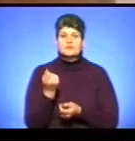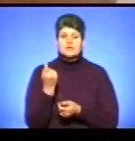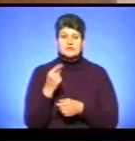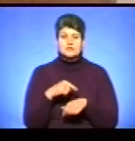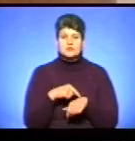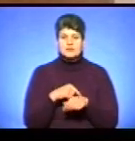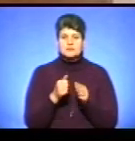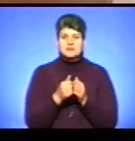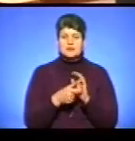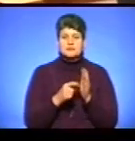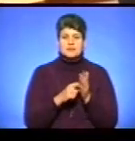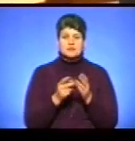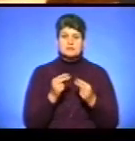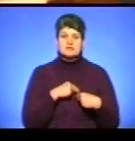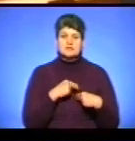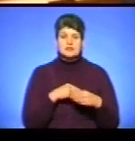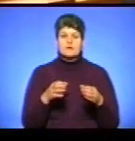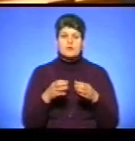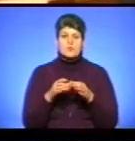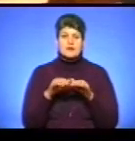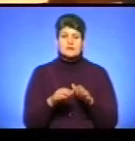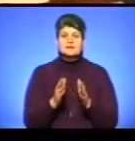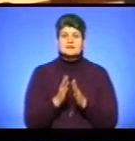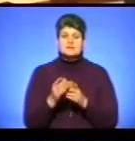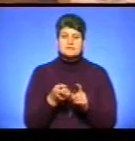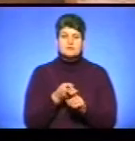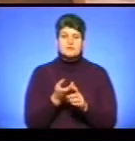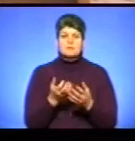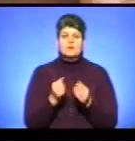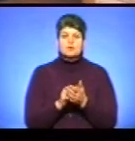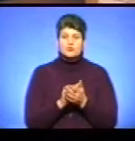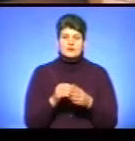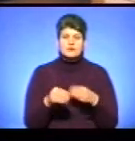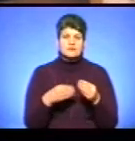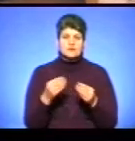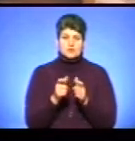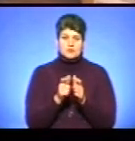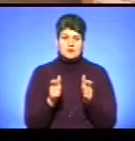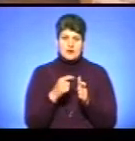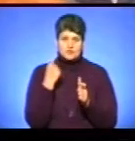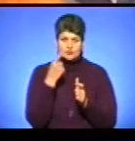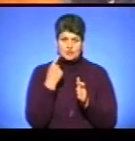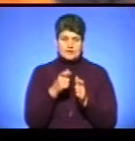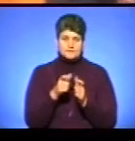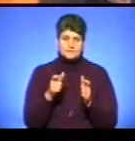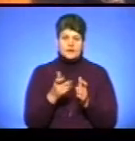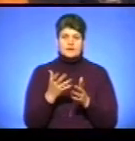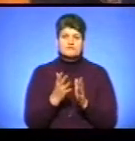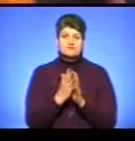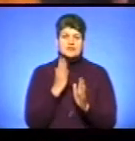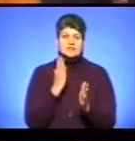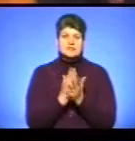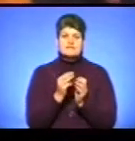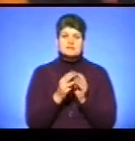годині під кабінетом, працівники у компанії системний зв'язок приймають документи і видають персоніфіковані картки тернополян на в черзі 18